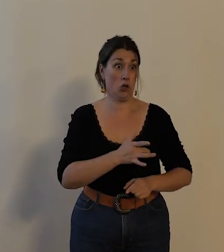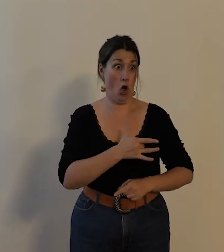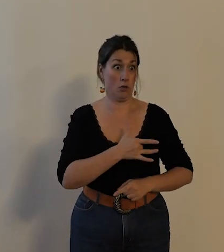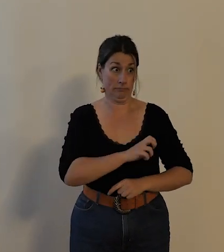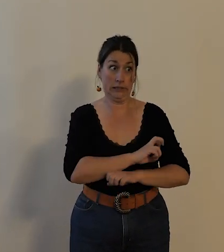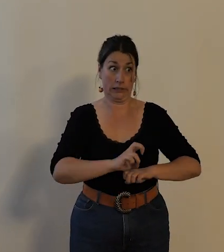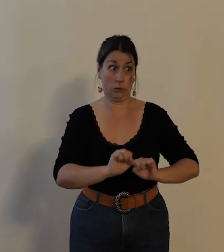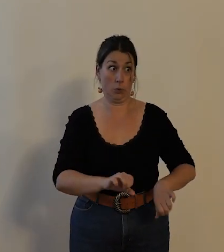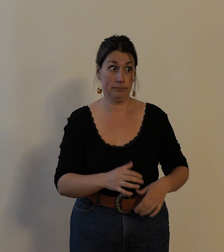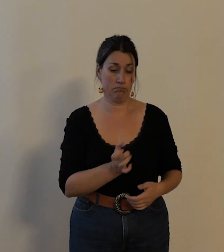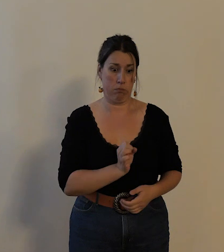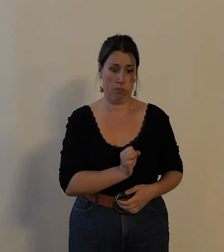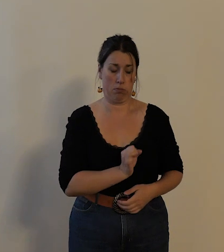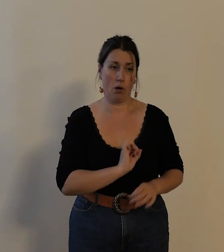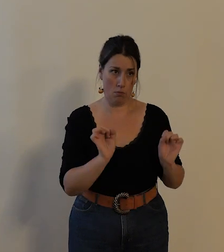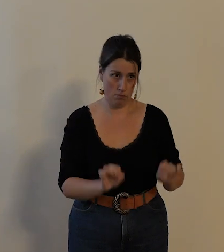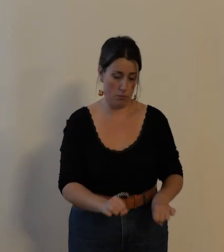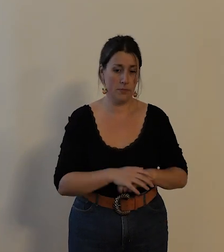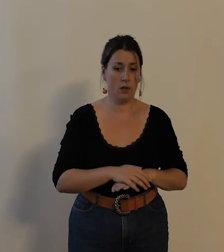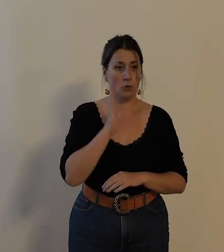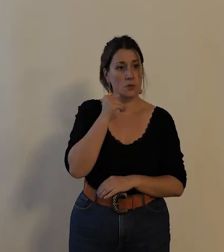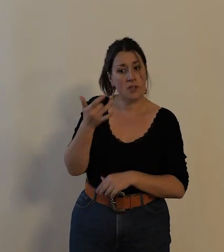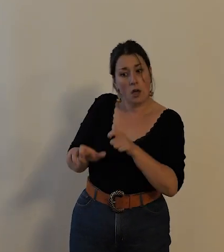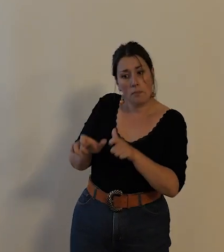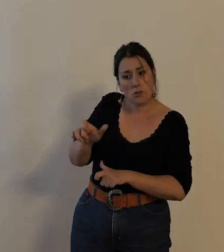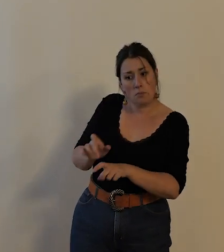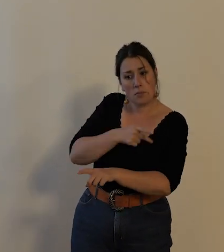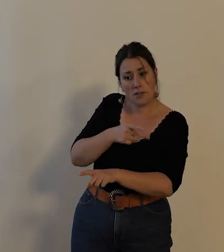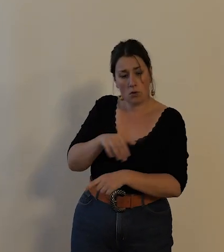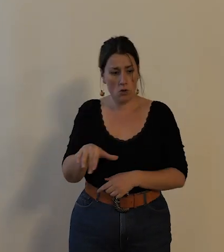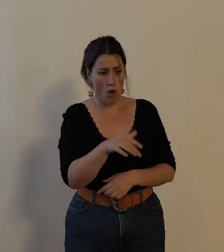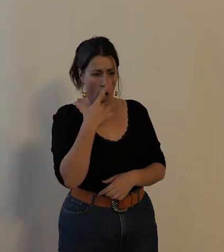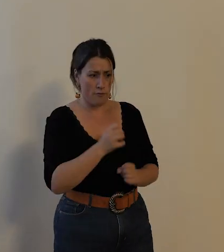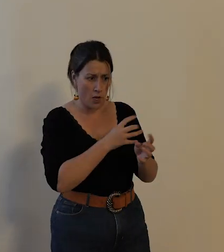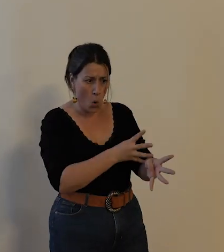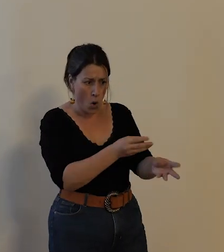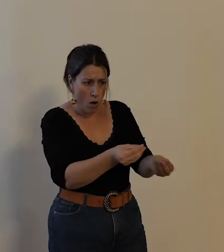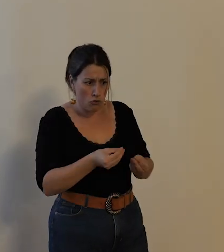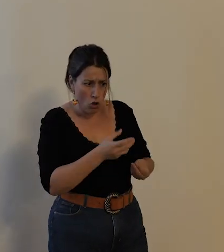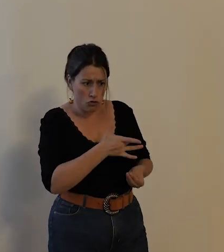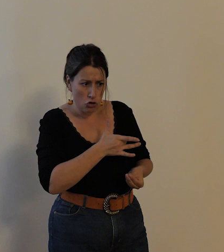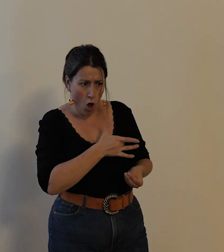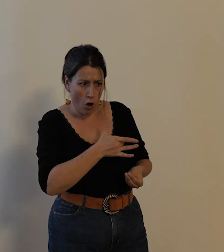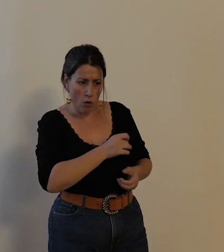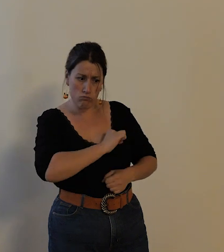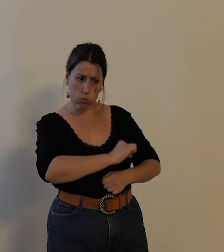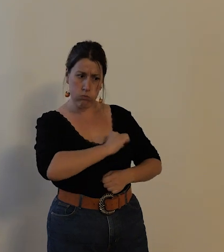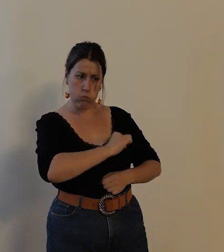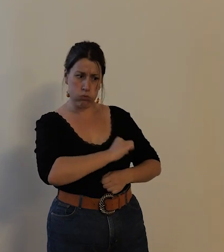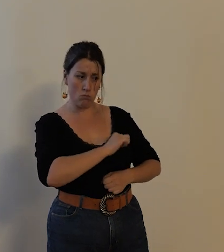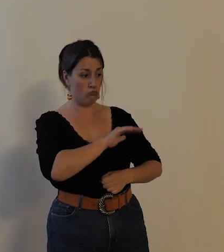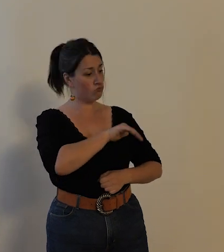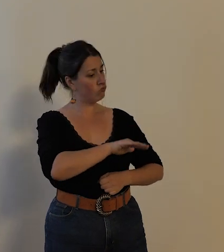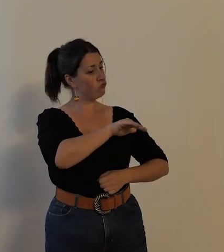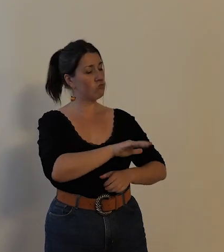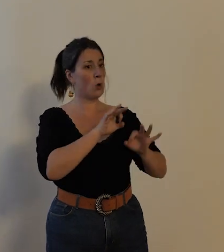et très rapidement il est reconnu de réels bienfaits à la pratique quotidienne du vélo accélération du rythme cardiaque baisse de